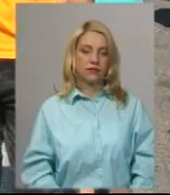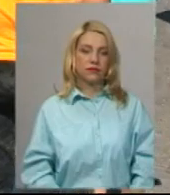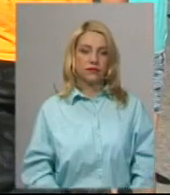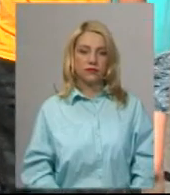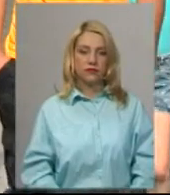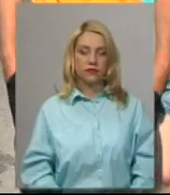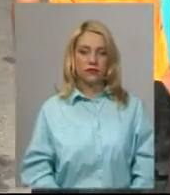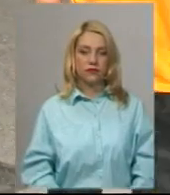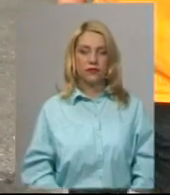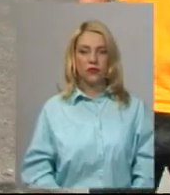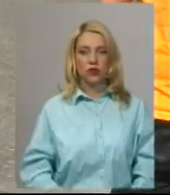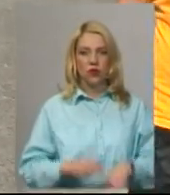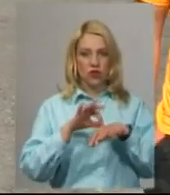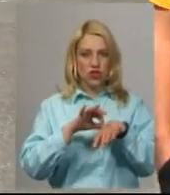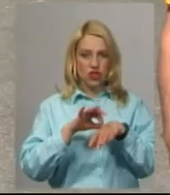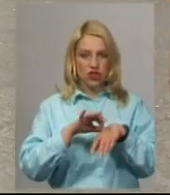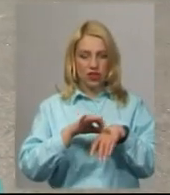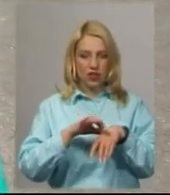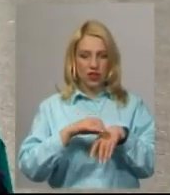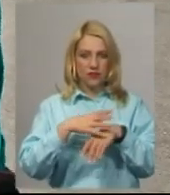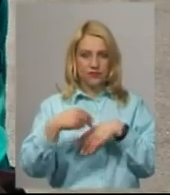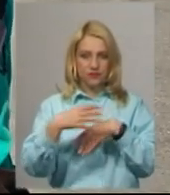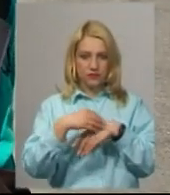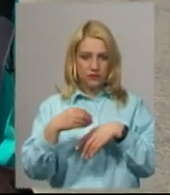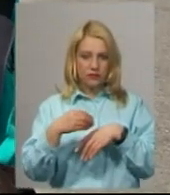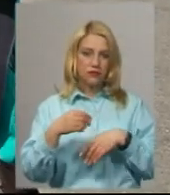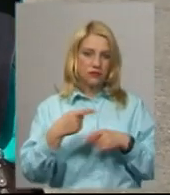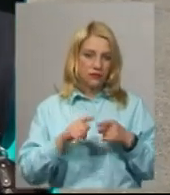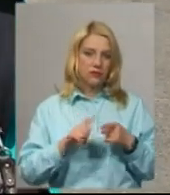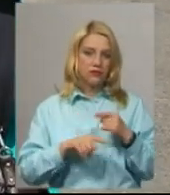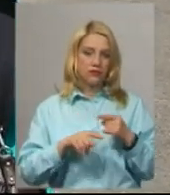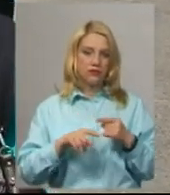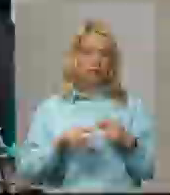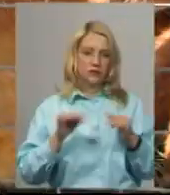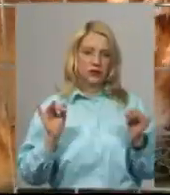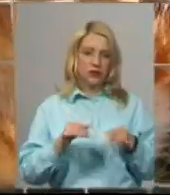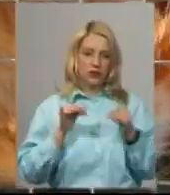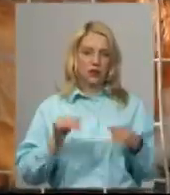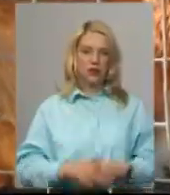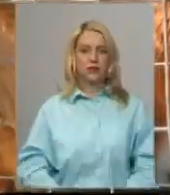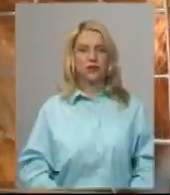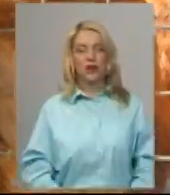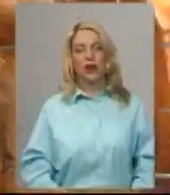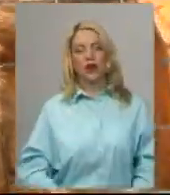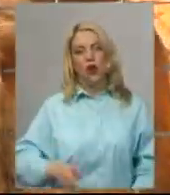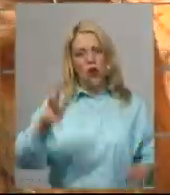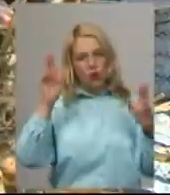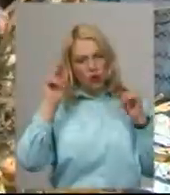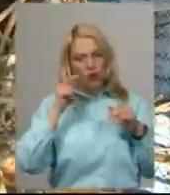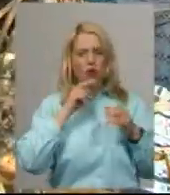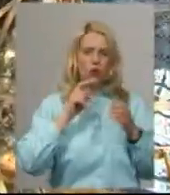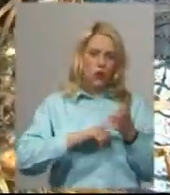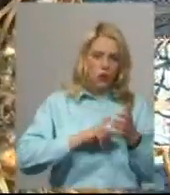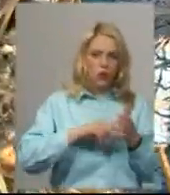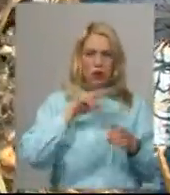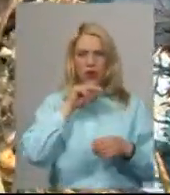шкірка, досить такі цікаві. Кролі, кури, качки, голуби, гуси. На